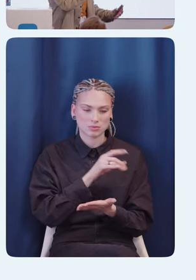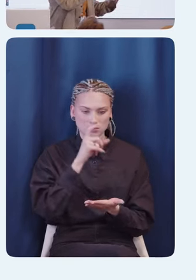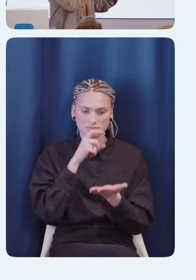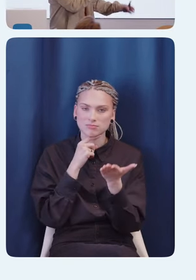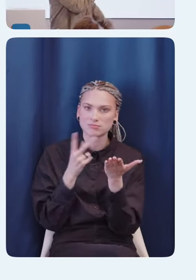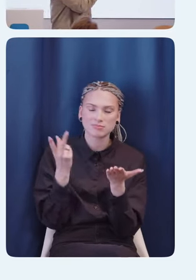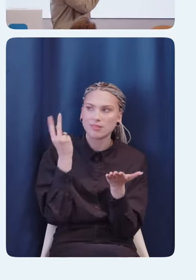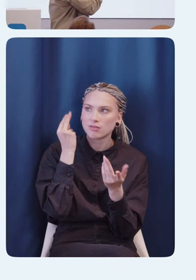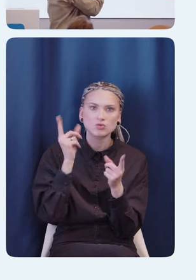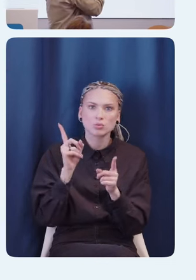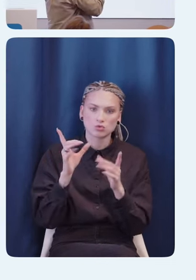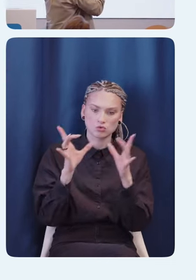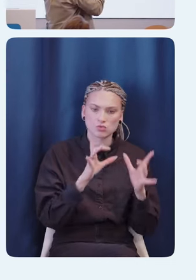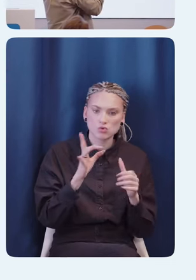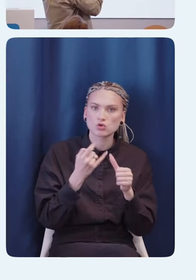желтый круг, что за красный круг.